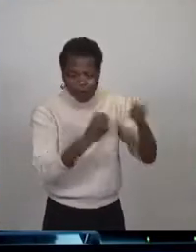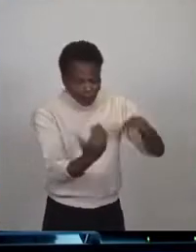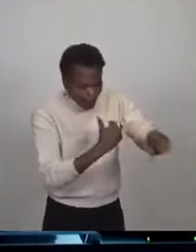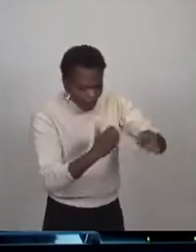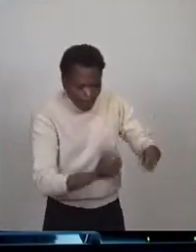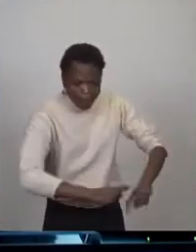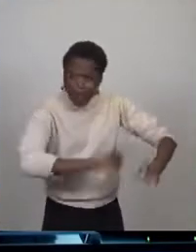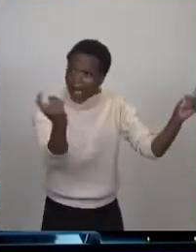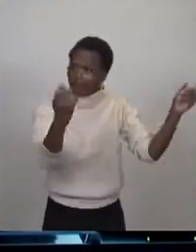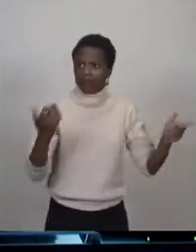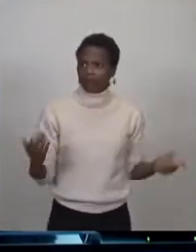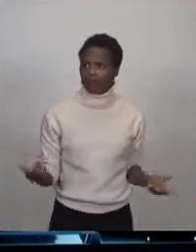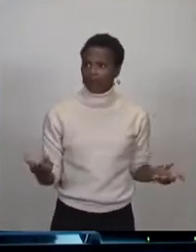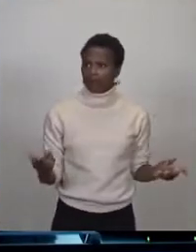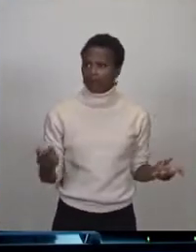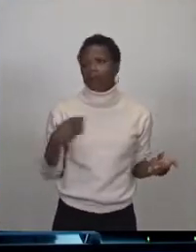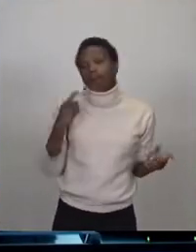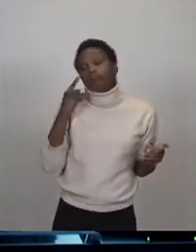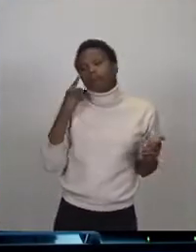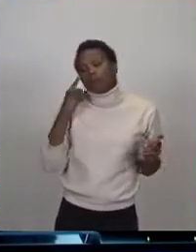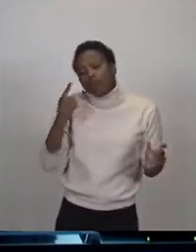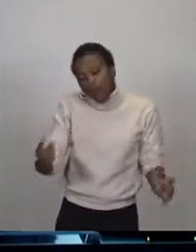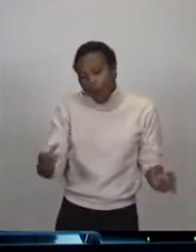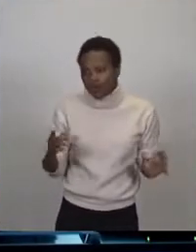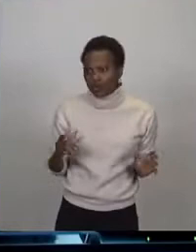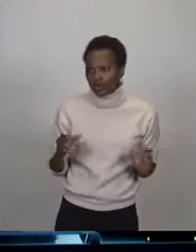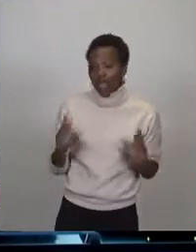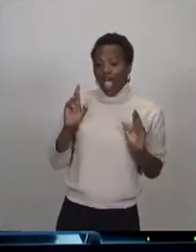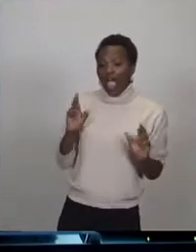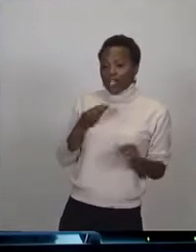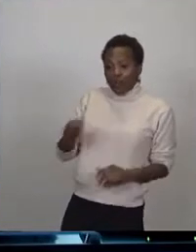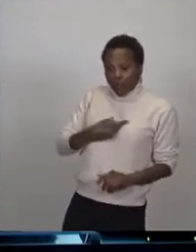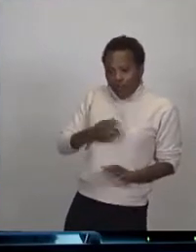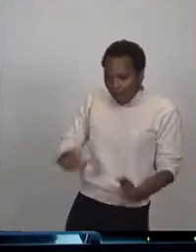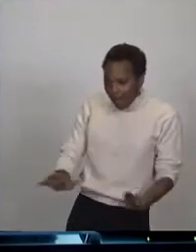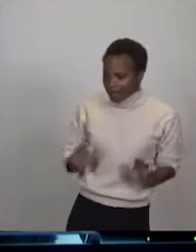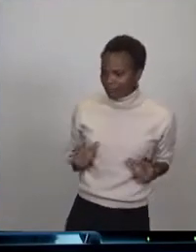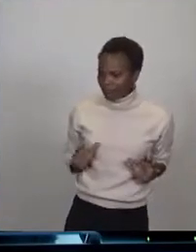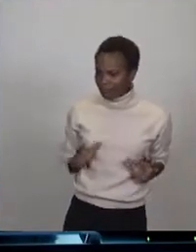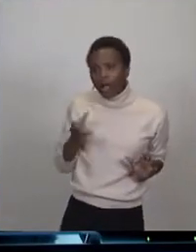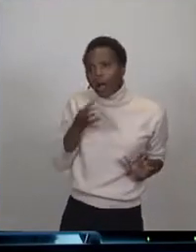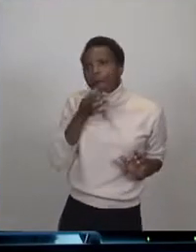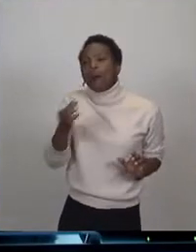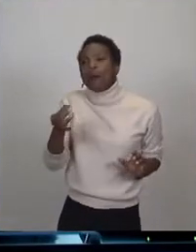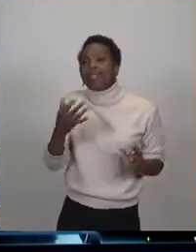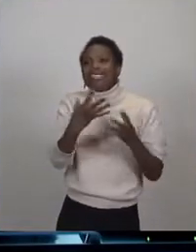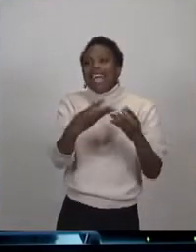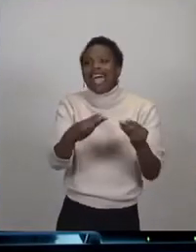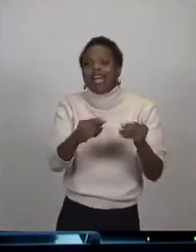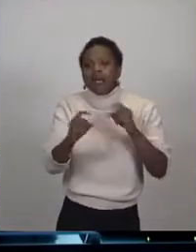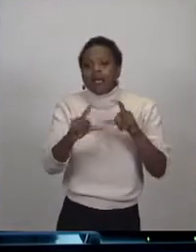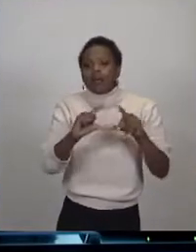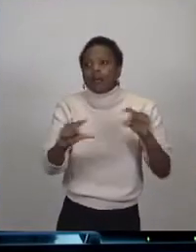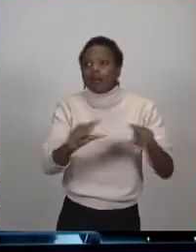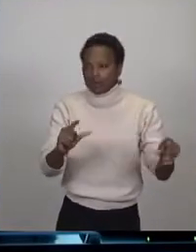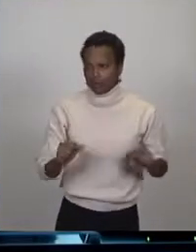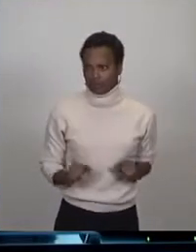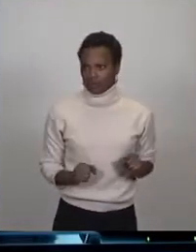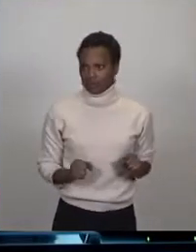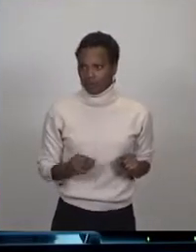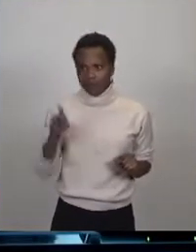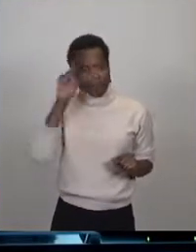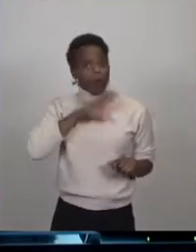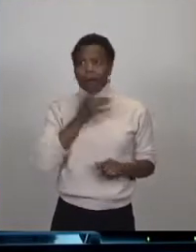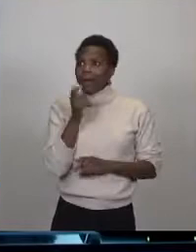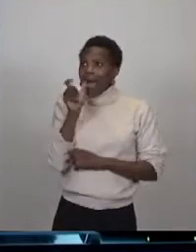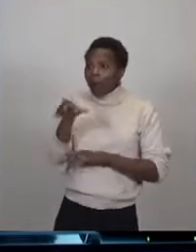peut pas totalement, je crois, ne le prenez pas mal M. Jean-Jean, utiliser le mot évaporation, parce qu'il résonne dans la tête de ceux